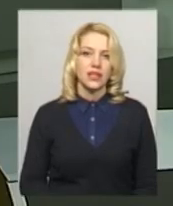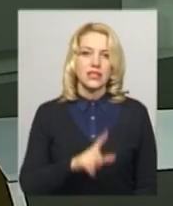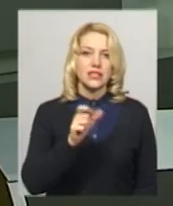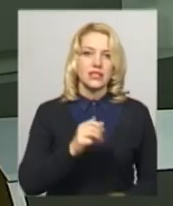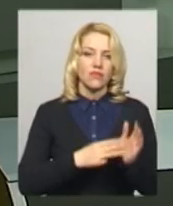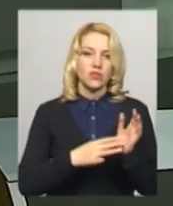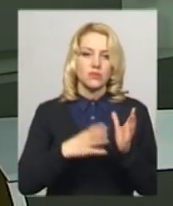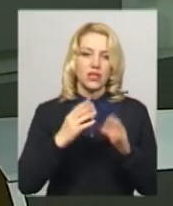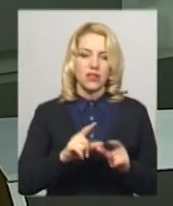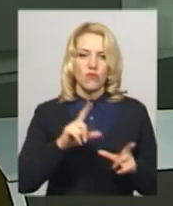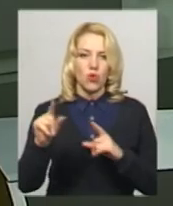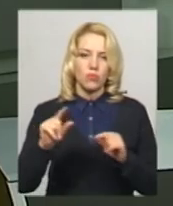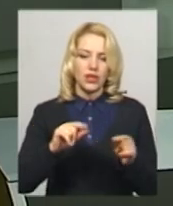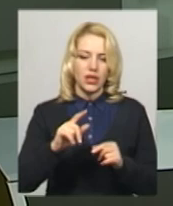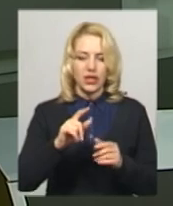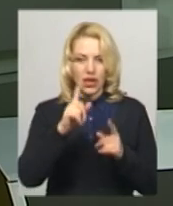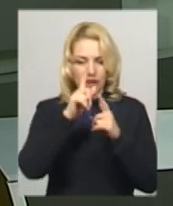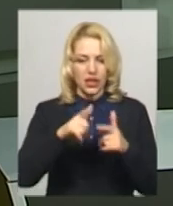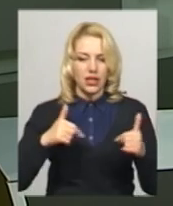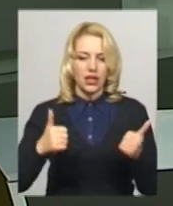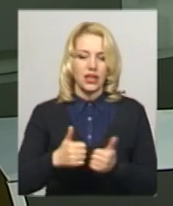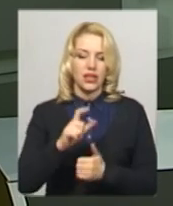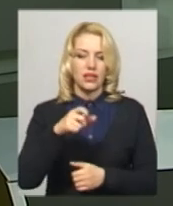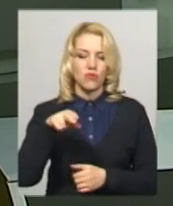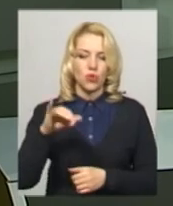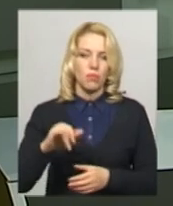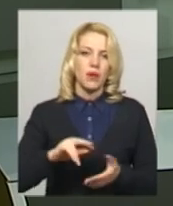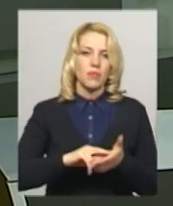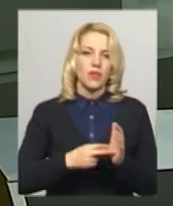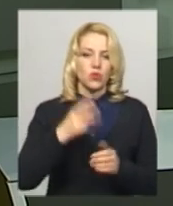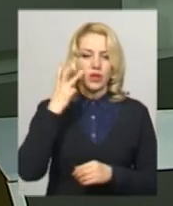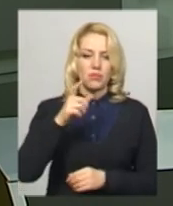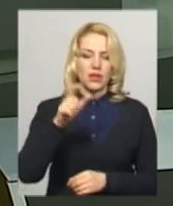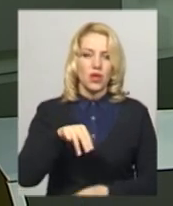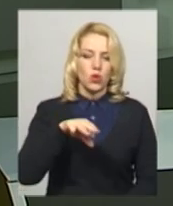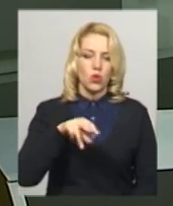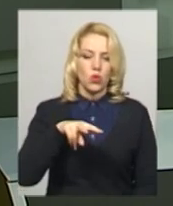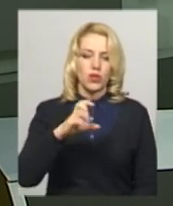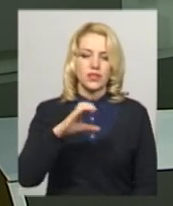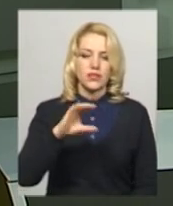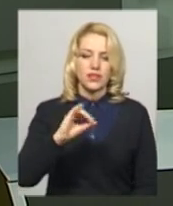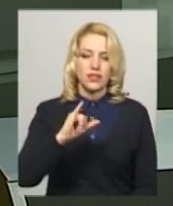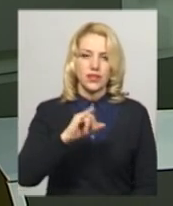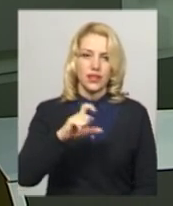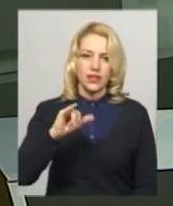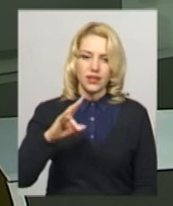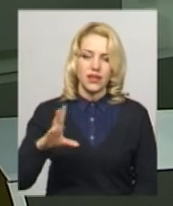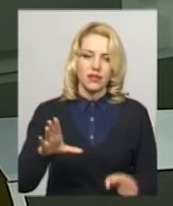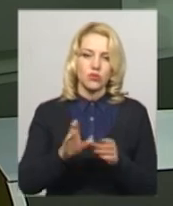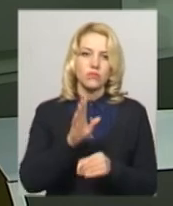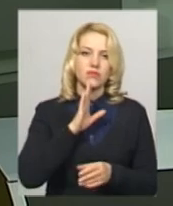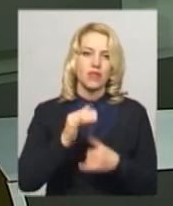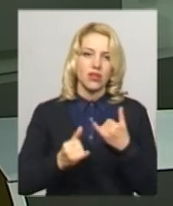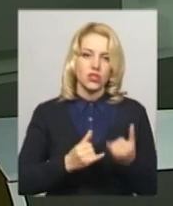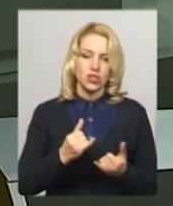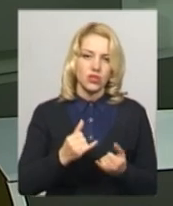днів об'їхати країни Європи планує хмельничанин Сергій Тулстіхін разом з нареченою Юлією Мазур. У подорожі для підзарядки гаджетів